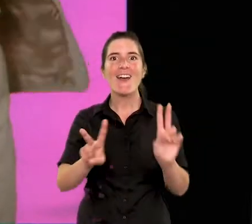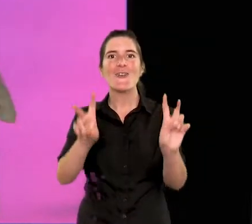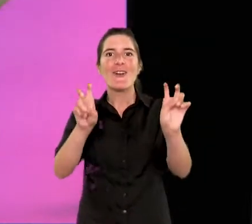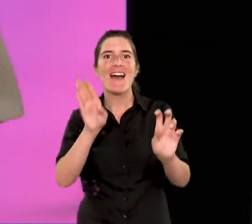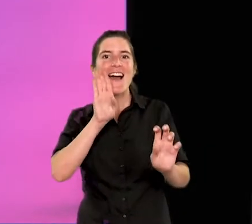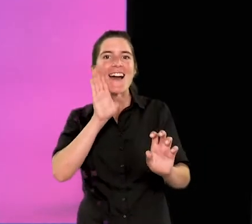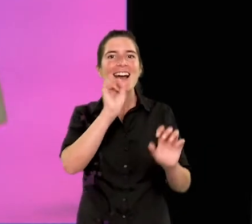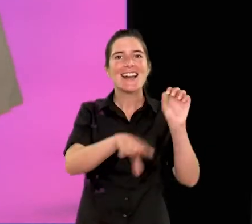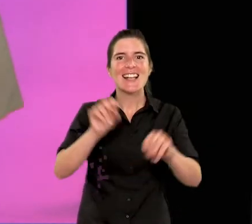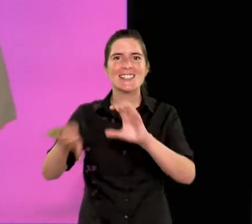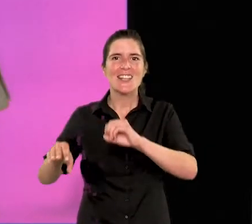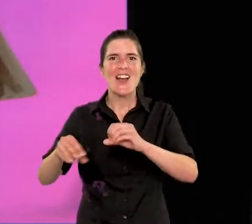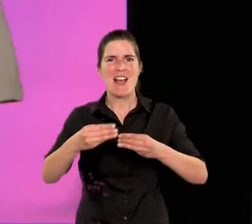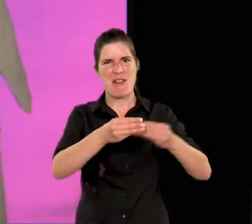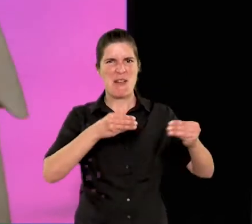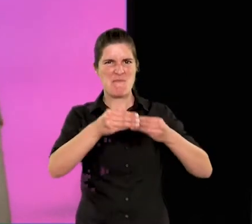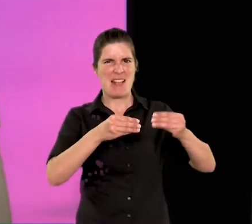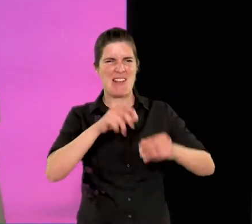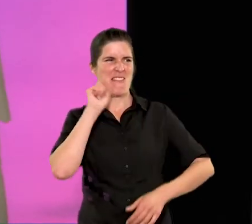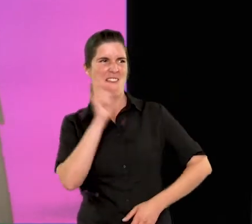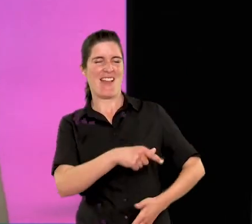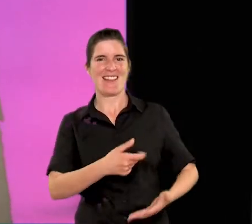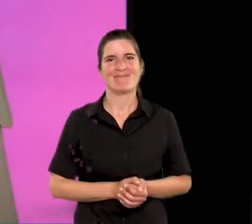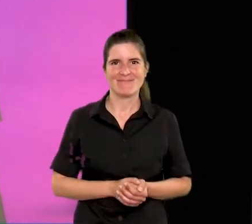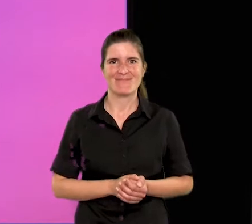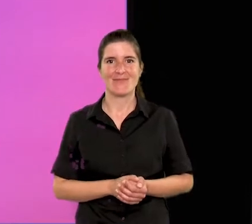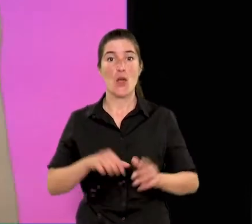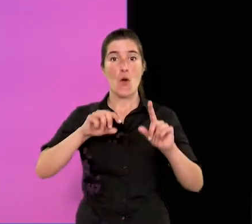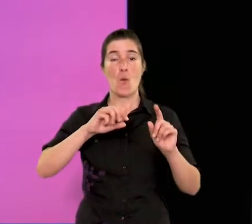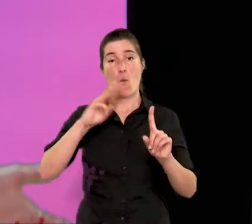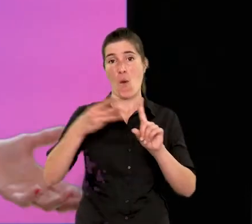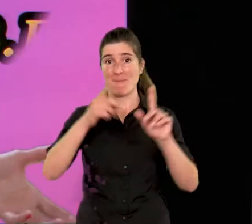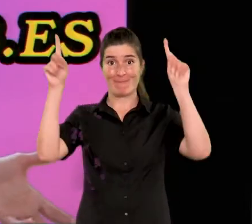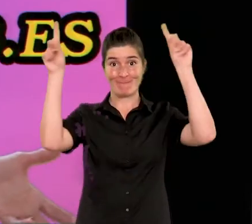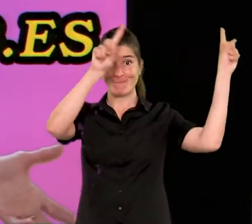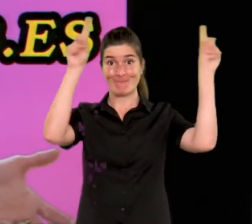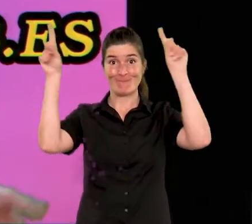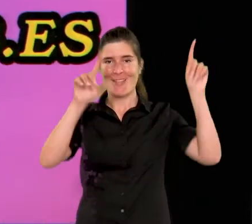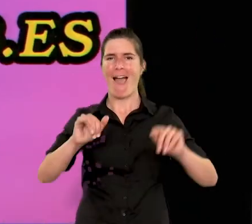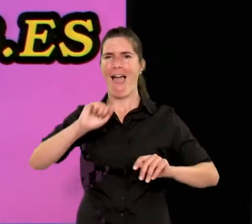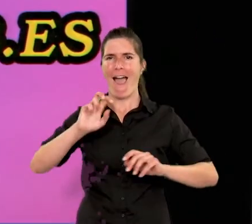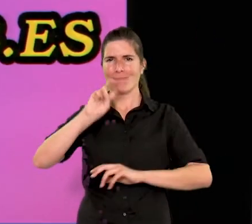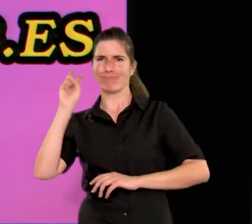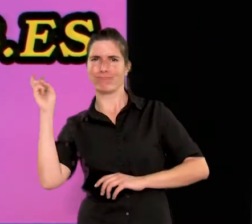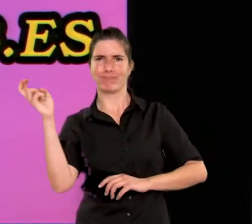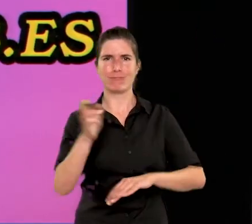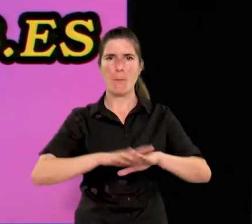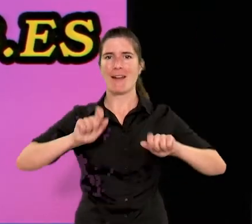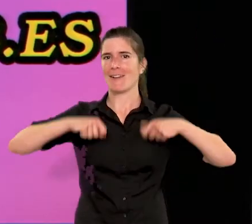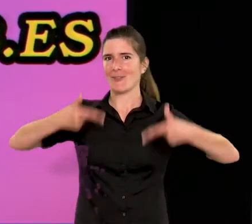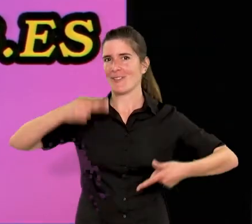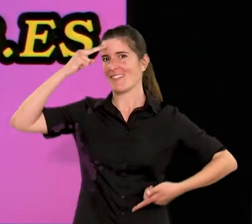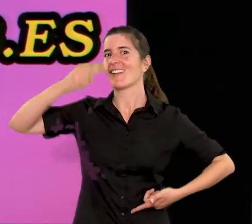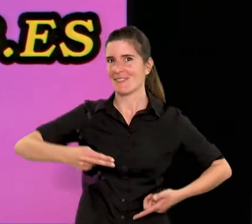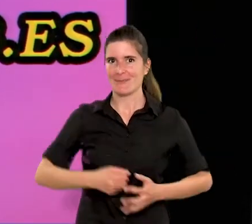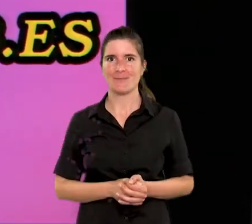A la nova llei de residus, passa del plàstic! Descobreix les alternatives sostenibles al web que apareix en pantalla!